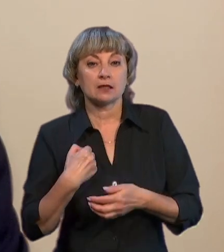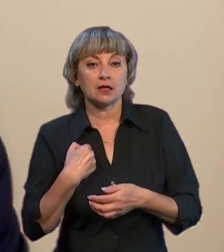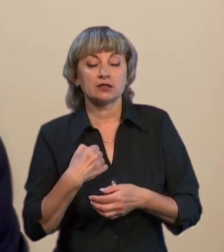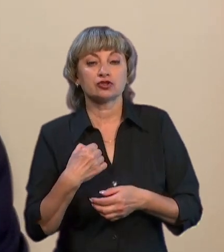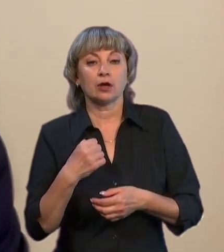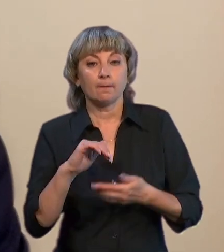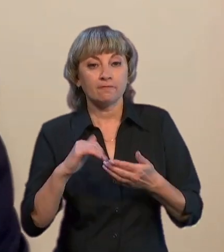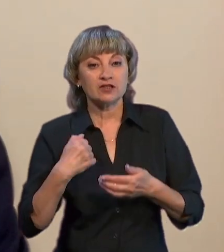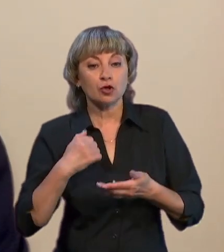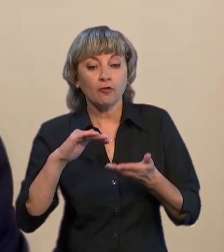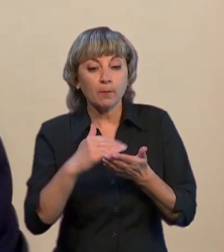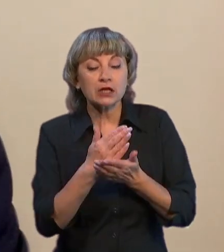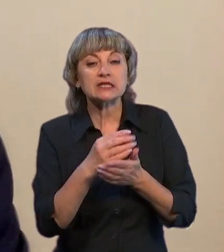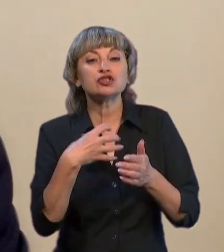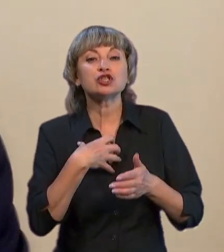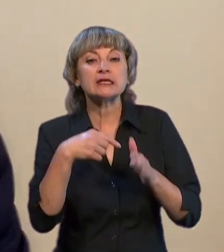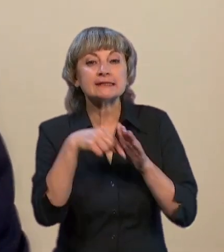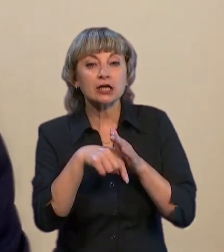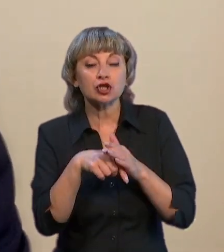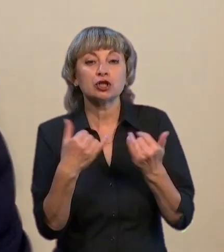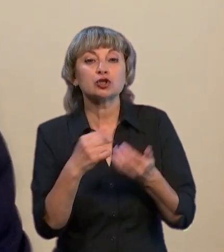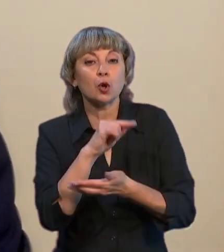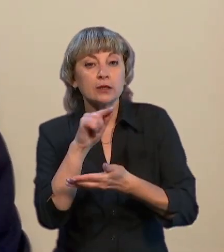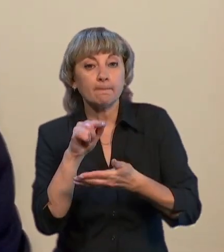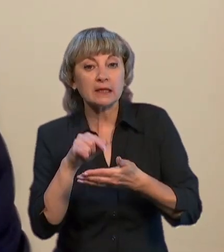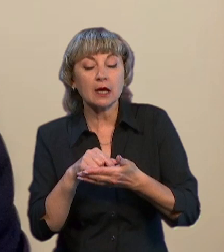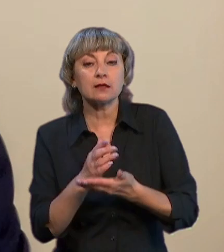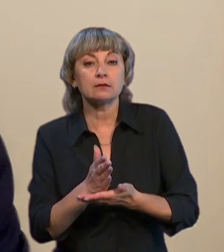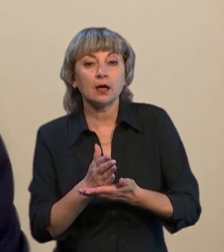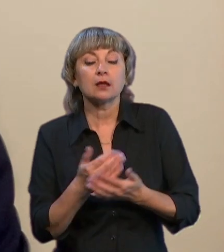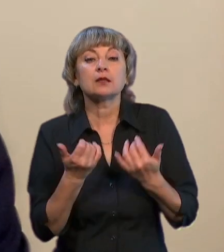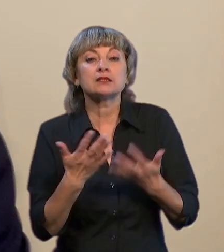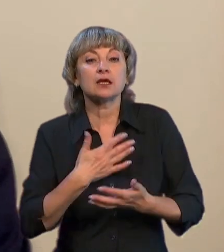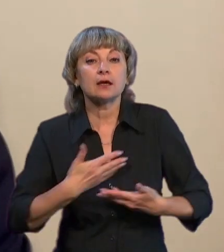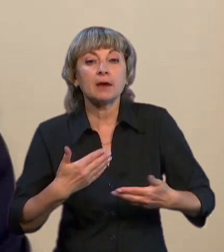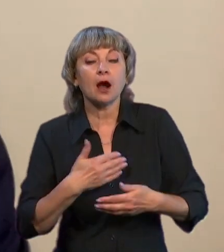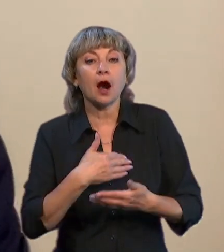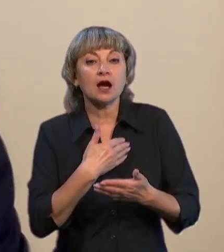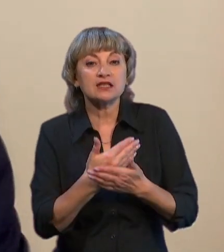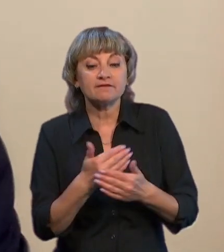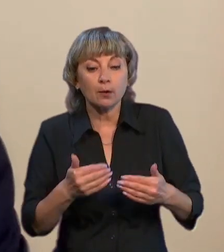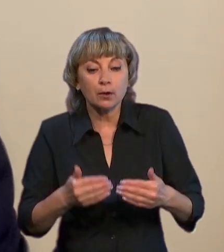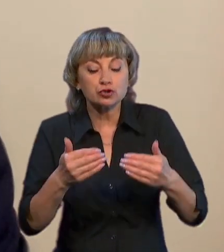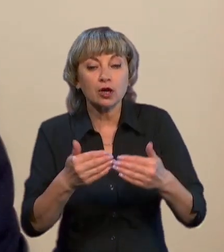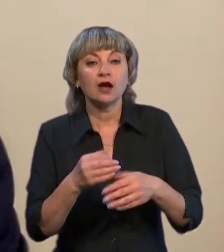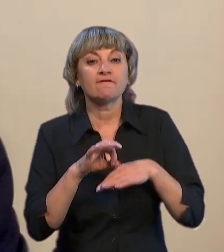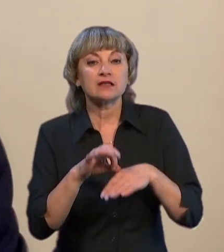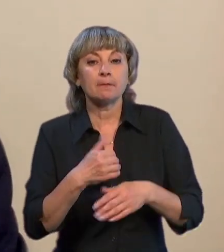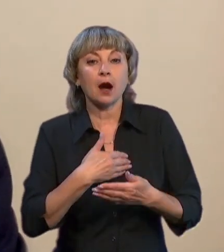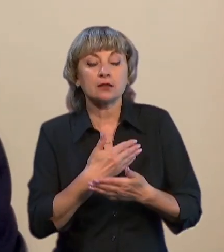військово-політичне значення. Тому що сьогодні питання стоїть, наскільки ми активно просуваємося і наскільки ведемо активно